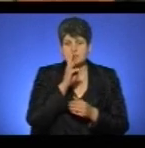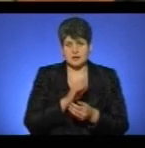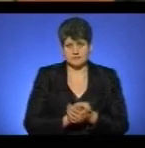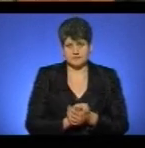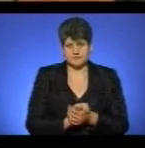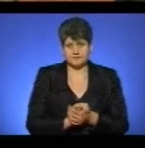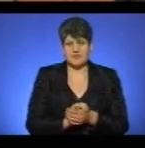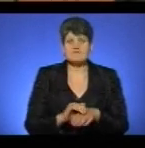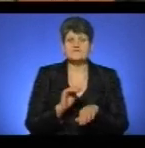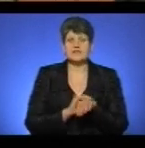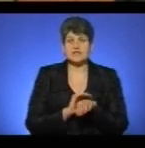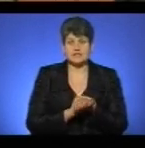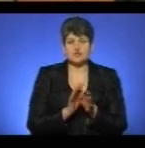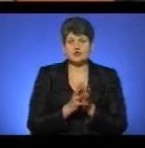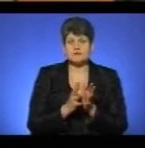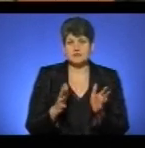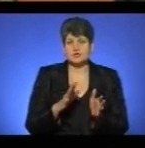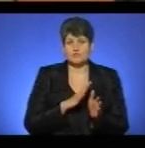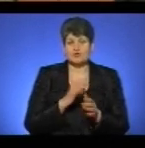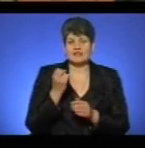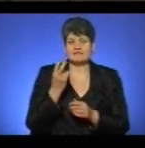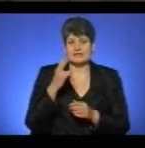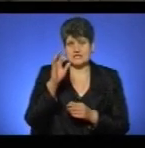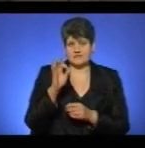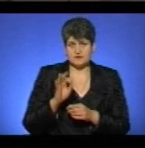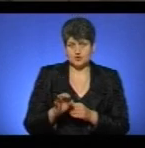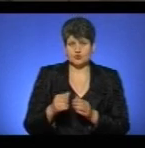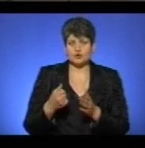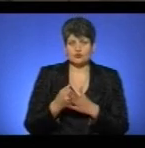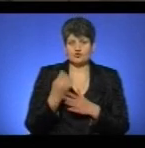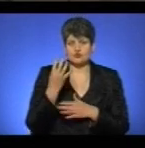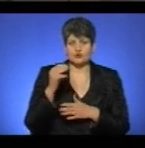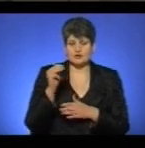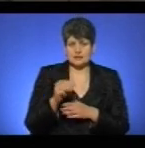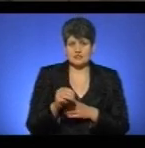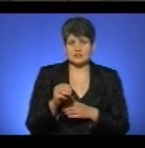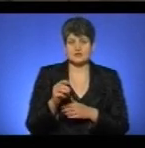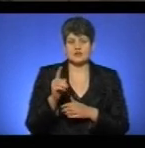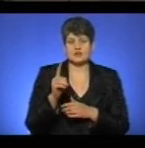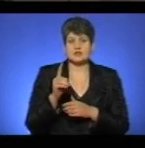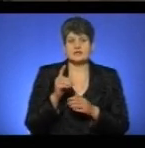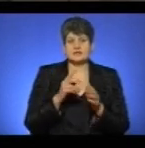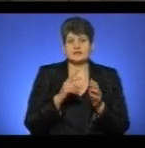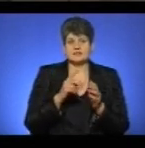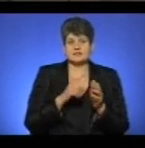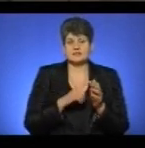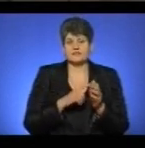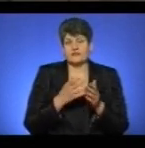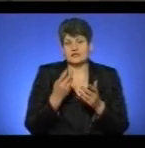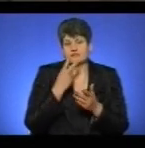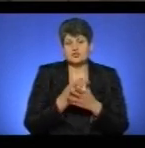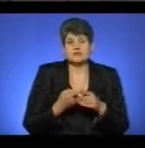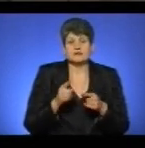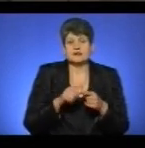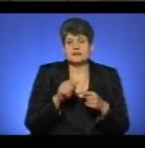плати. Фактично збільшення відбулося на 12% до 4173 гривень. Виходячи з